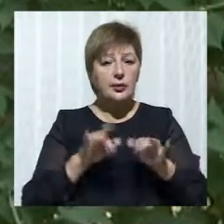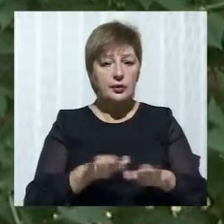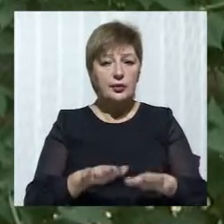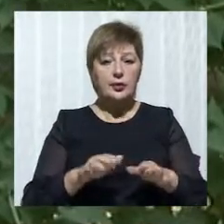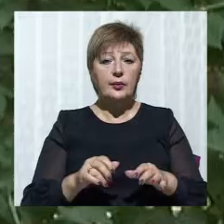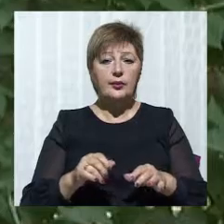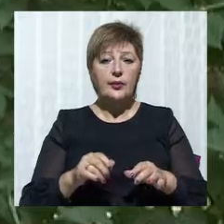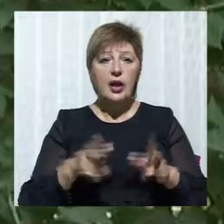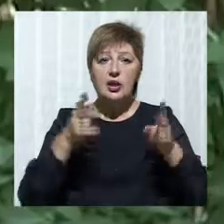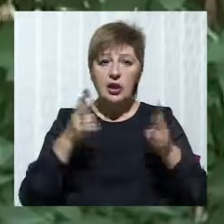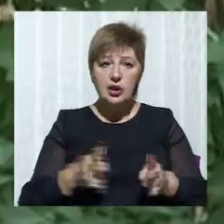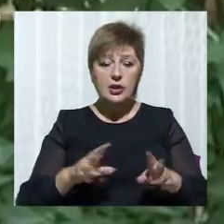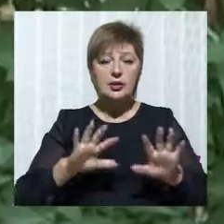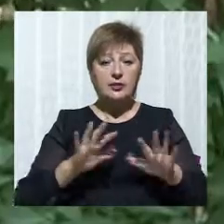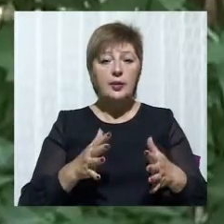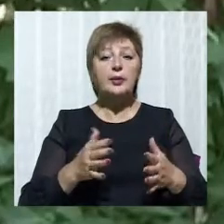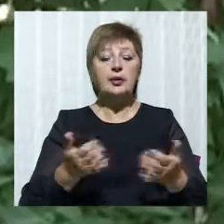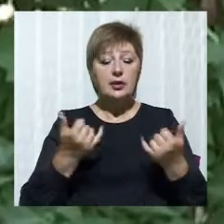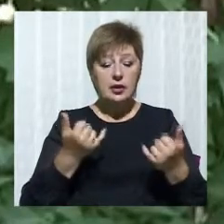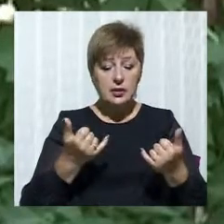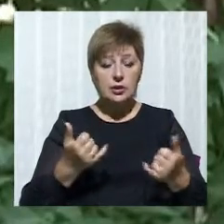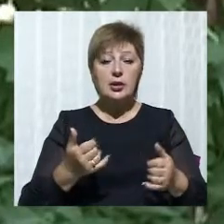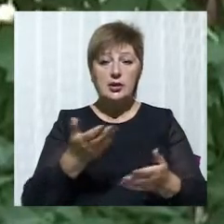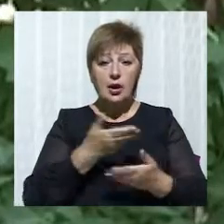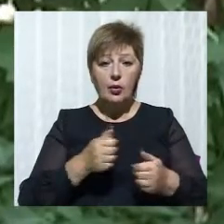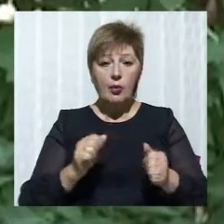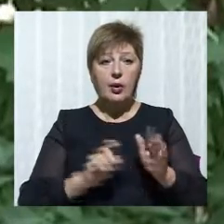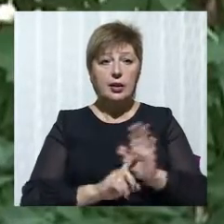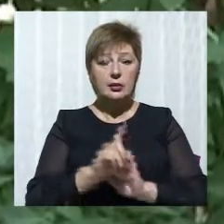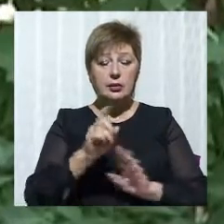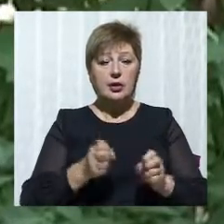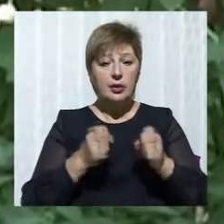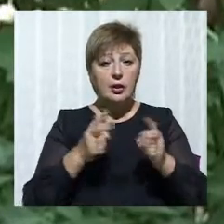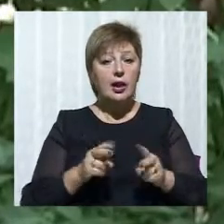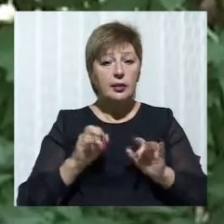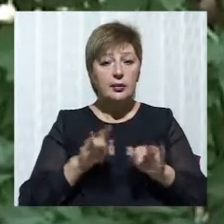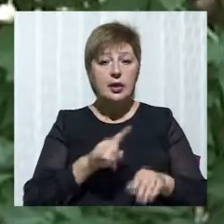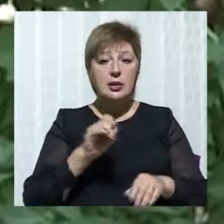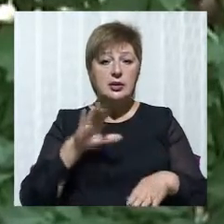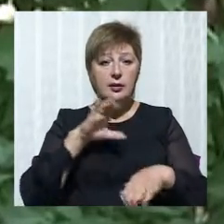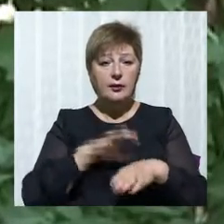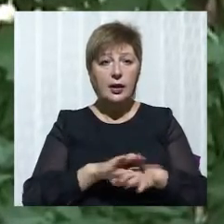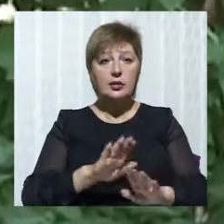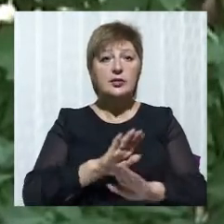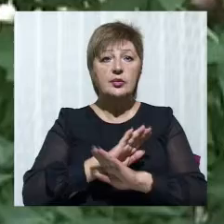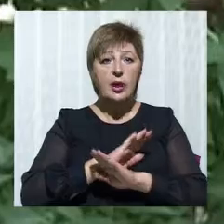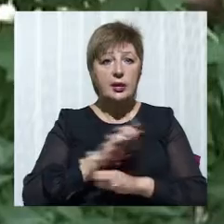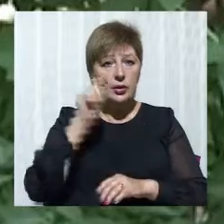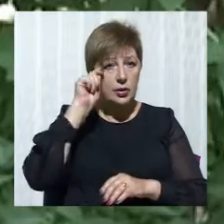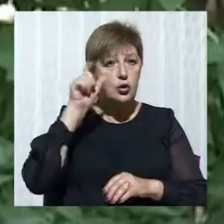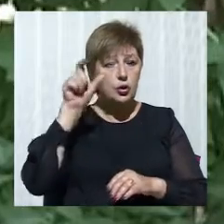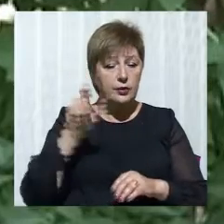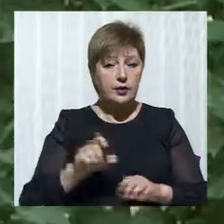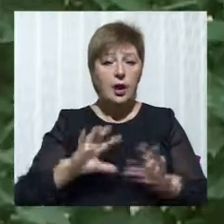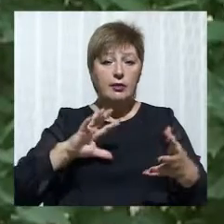з поміткою «Несчасний випадок». На даний час ми порушили кримінальне провадження за фактом смерті чоловіка в результаті